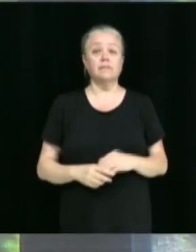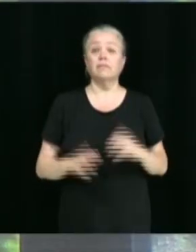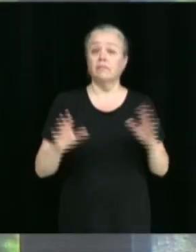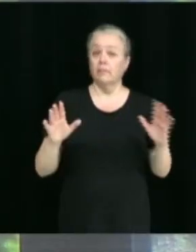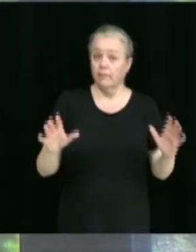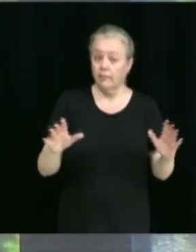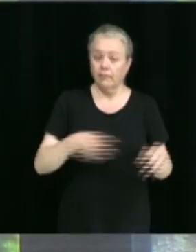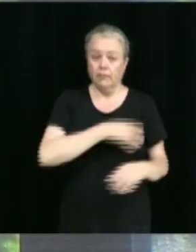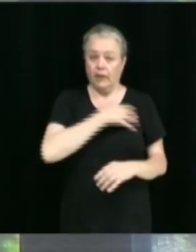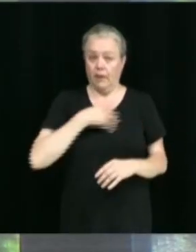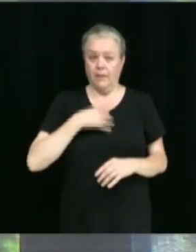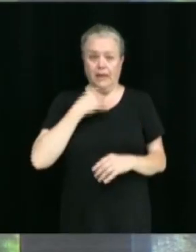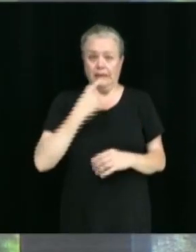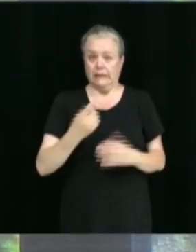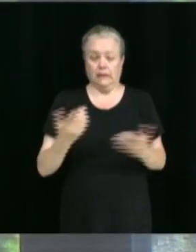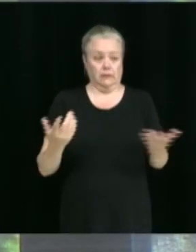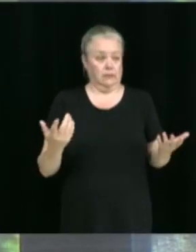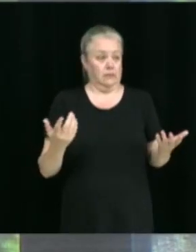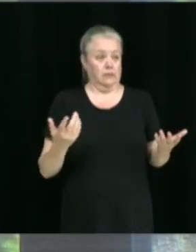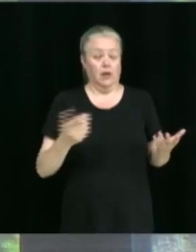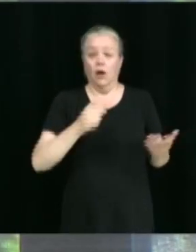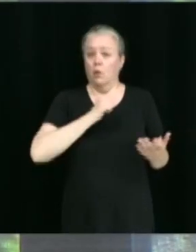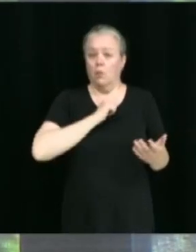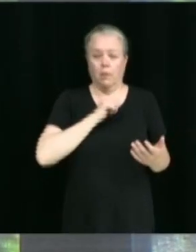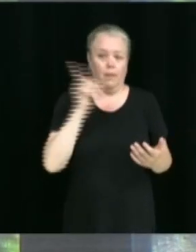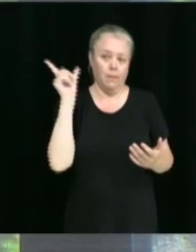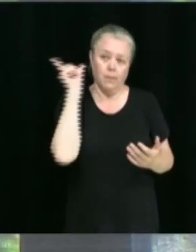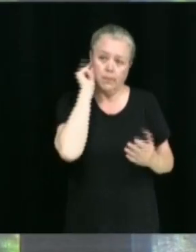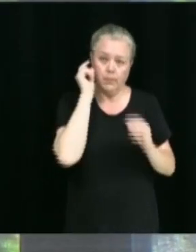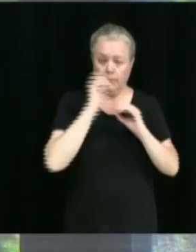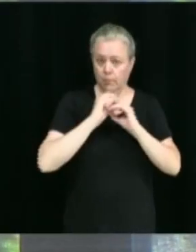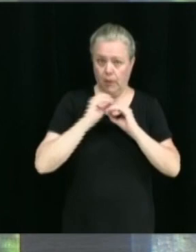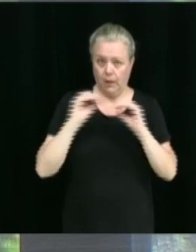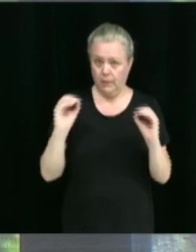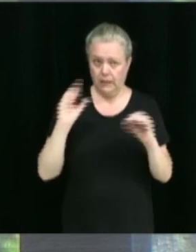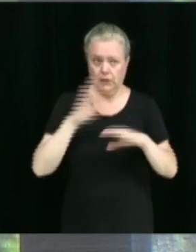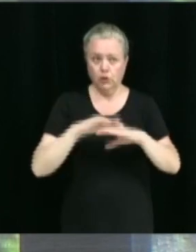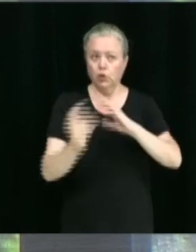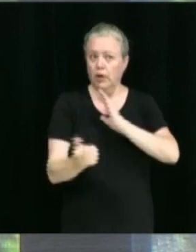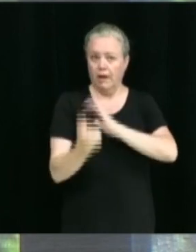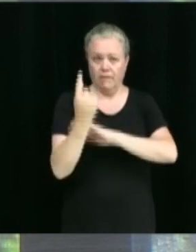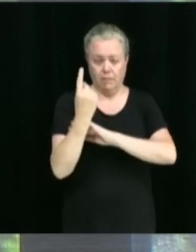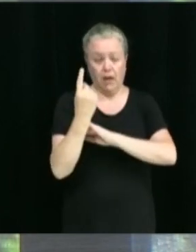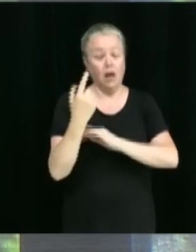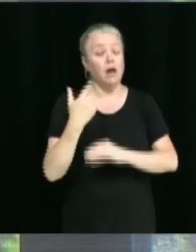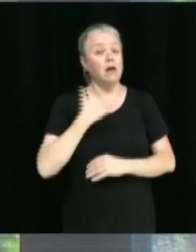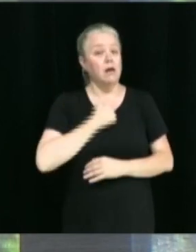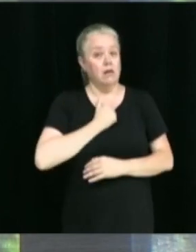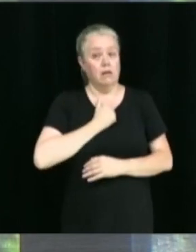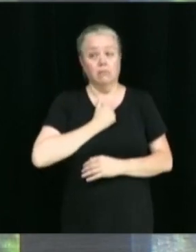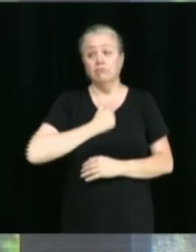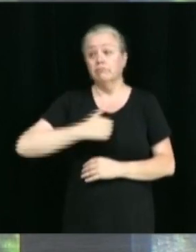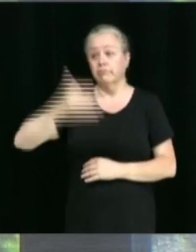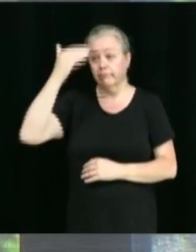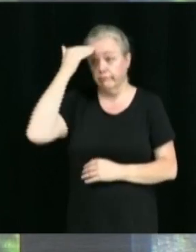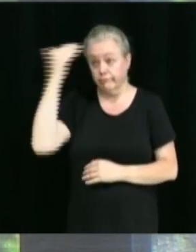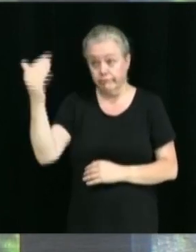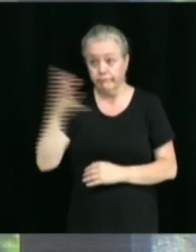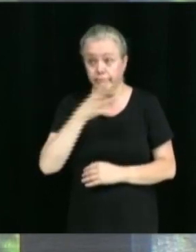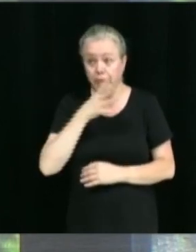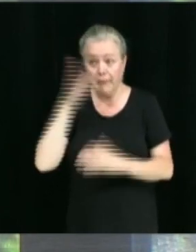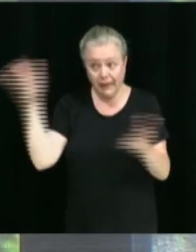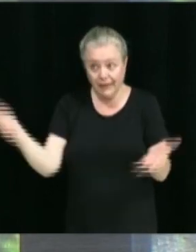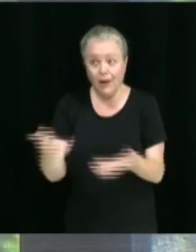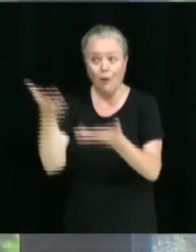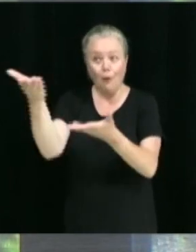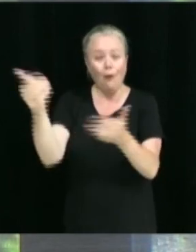Bien, comme vous mentionnez, non, je n'étais pas au courant personnellement, là, de cet événement malheureux-là. D'ailleurs, salutations à votre mère qui est